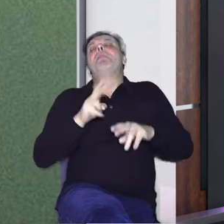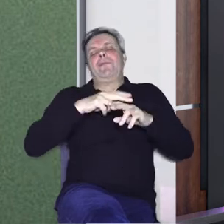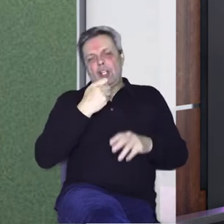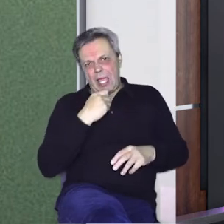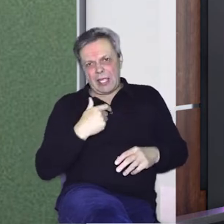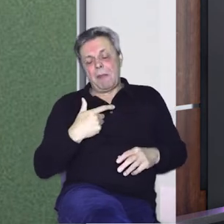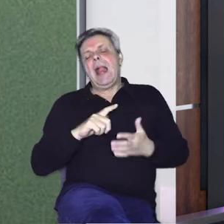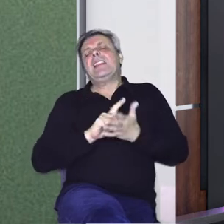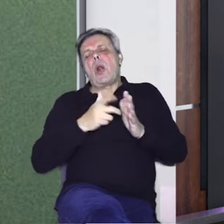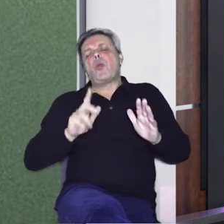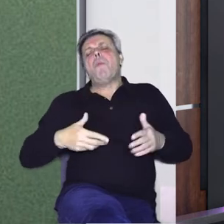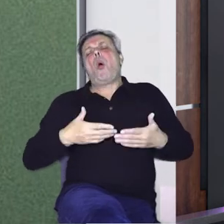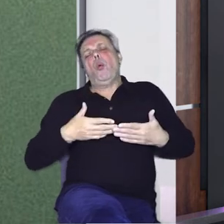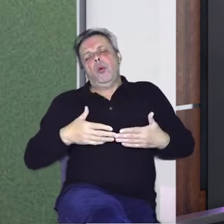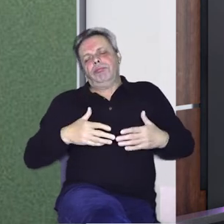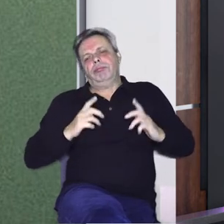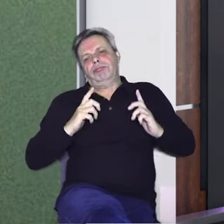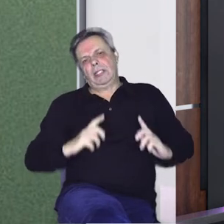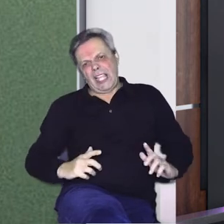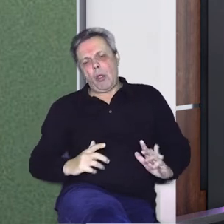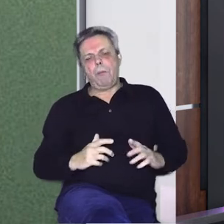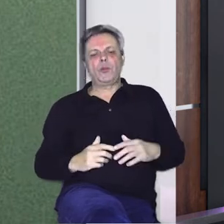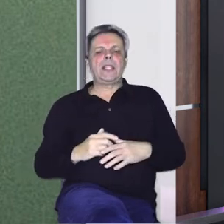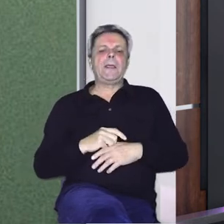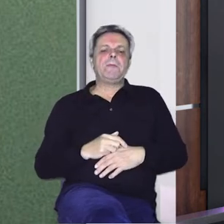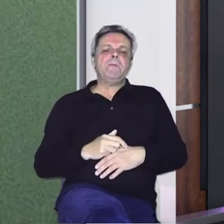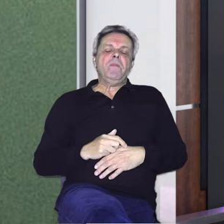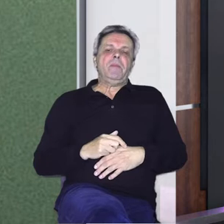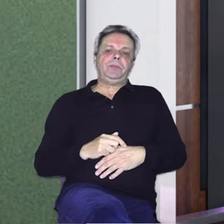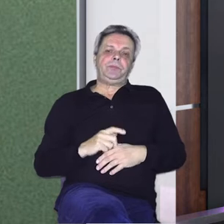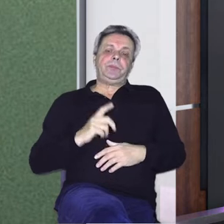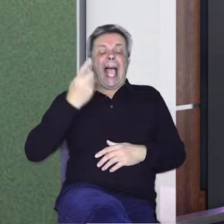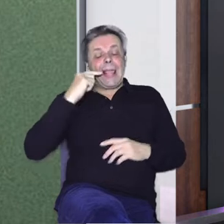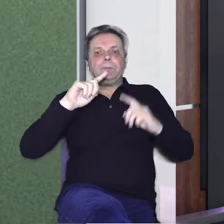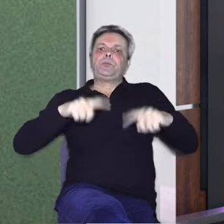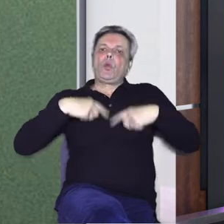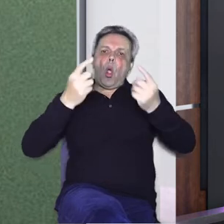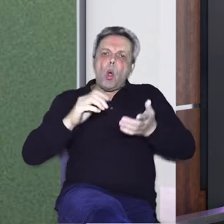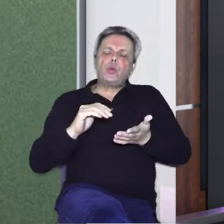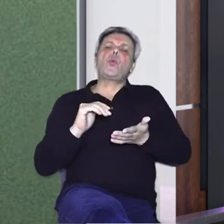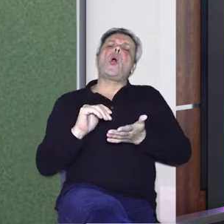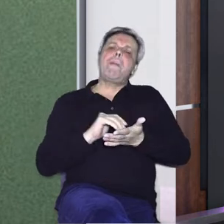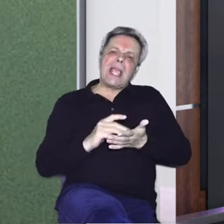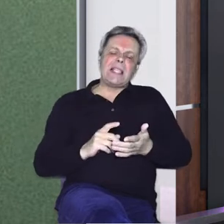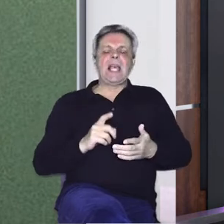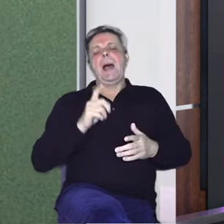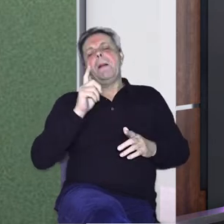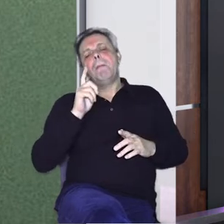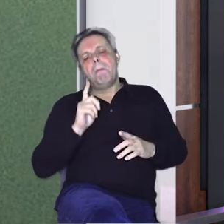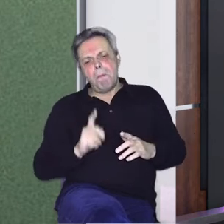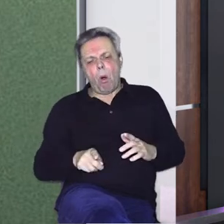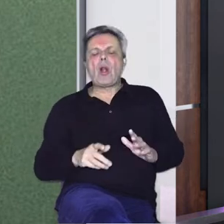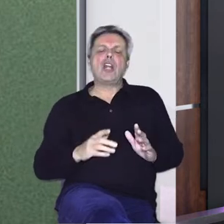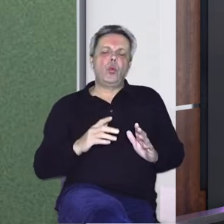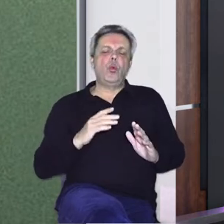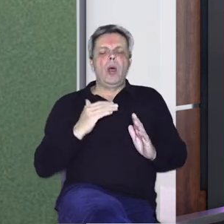trenutno si još mogu dopustiti. Nema baš ono opasne pripreme da držim sad PS, ali od idućeg mjeseca u dogovoru s Nikolinom smo rekli već je PS, već je plan